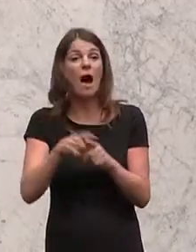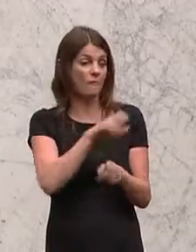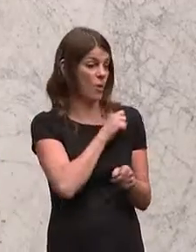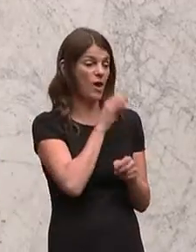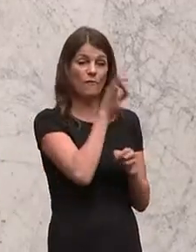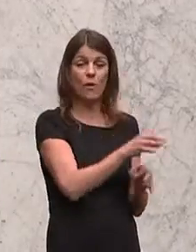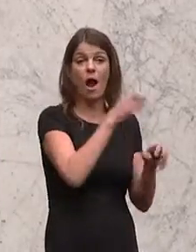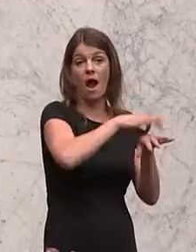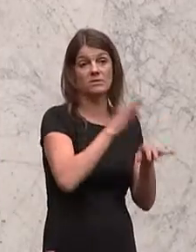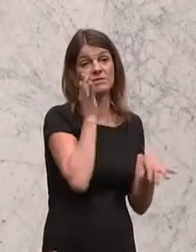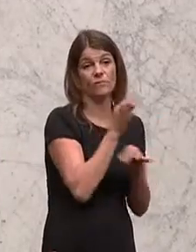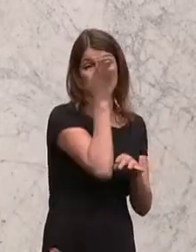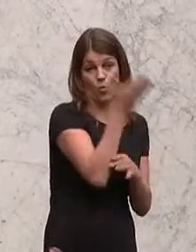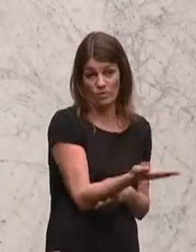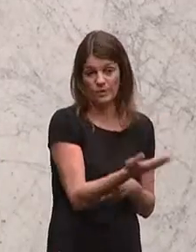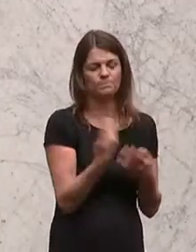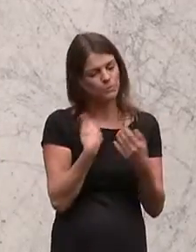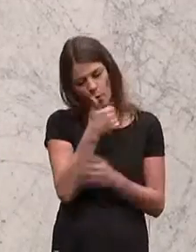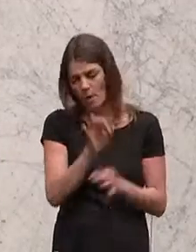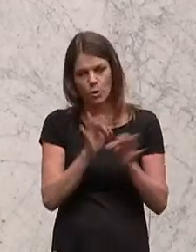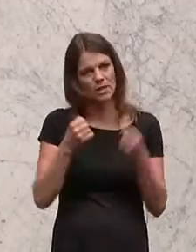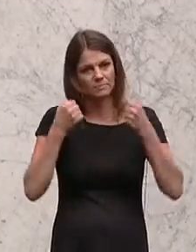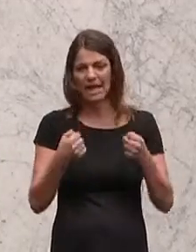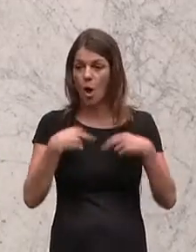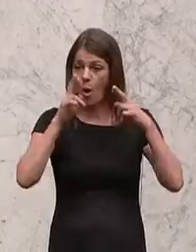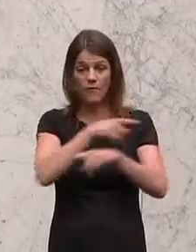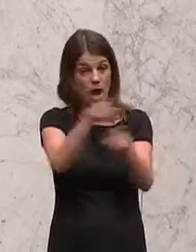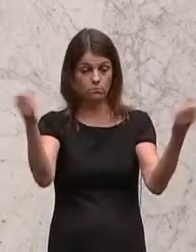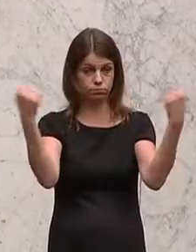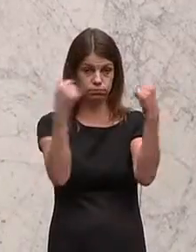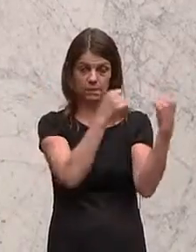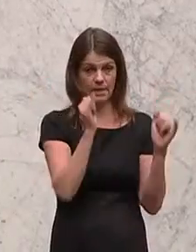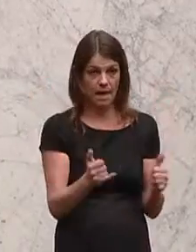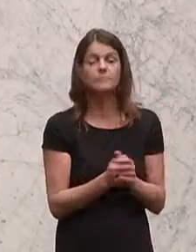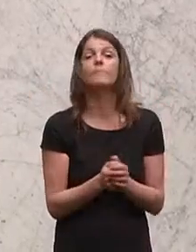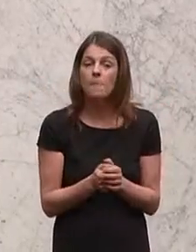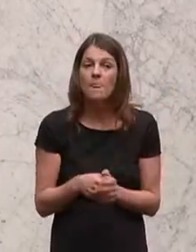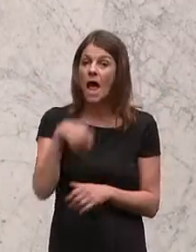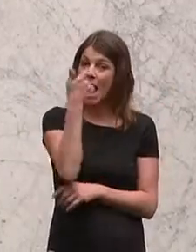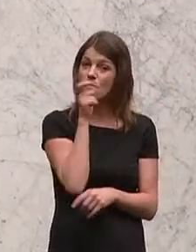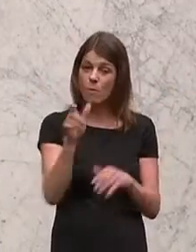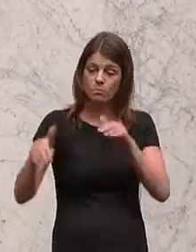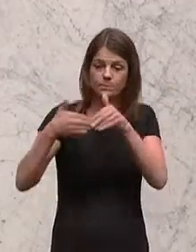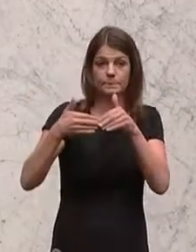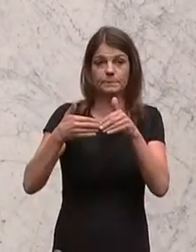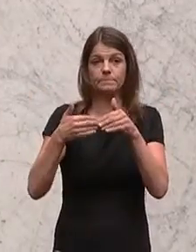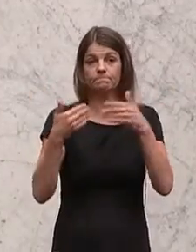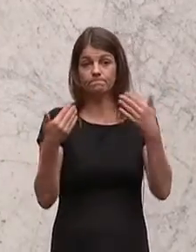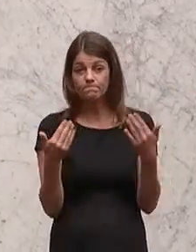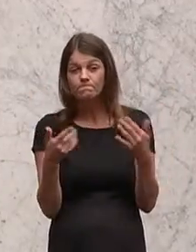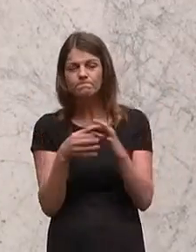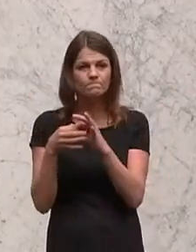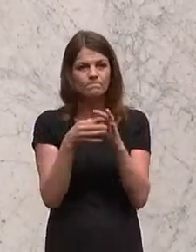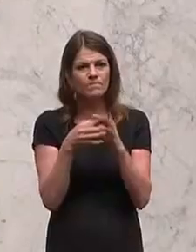die Ärztinnen der Zukunft. Ich bin überzeugt davon und hoffe, dass alle zustimmen werden. Ein Wort noch zum